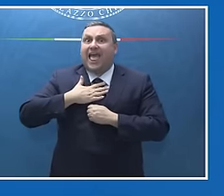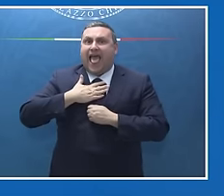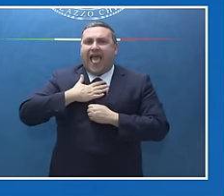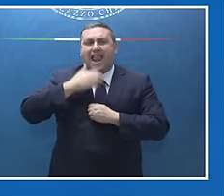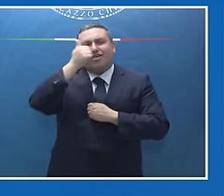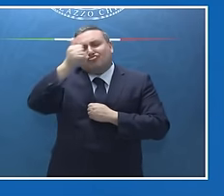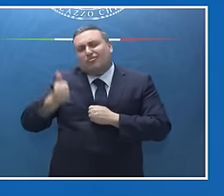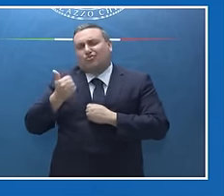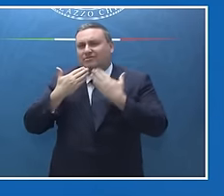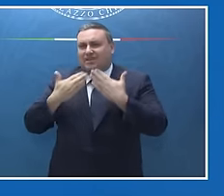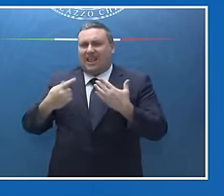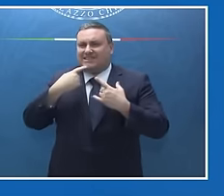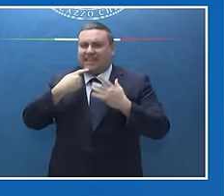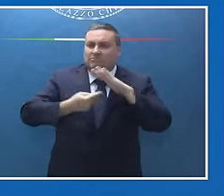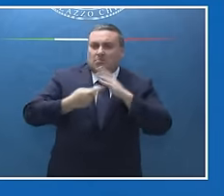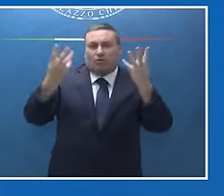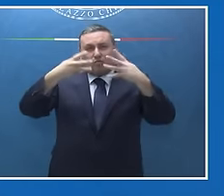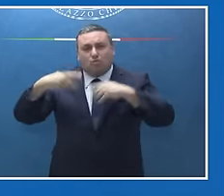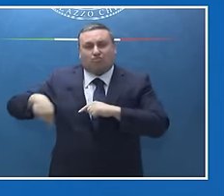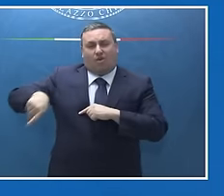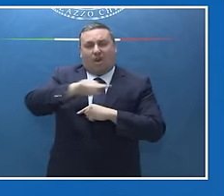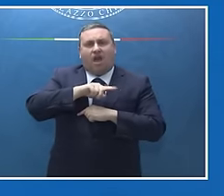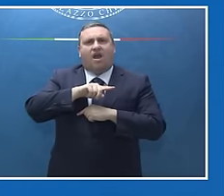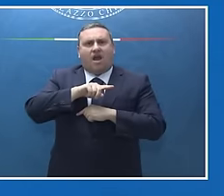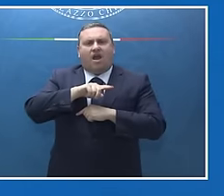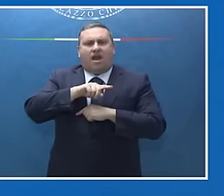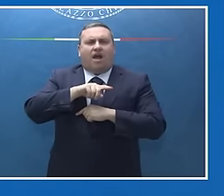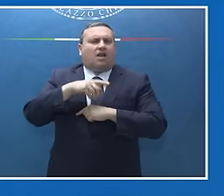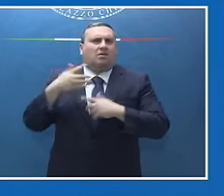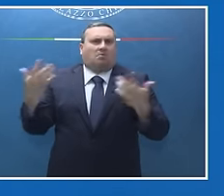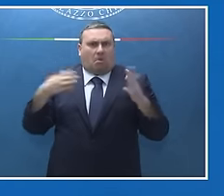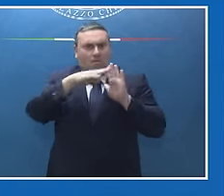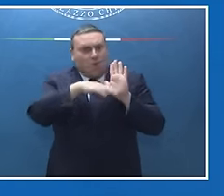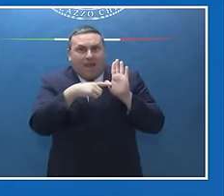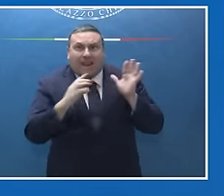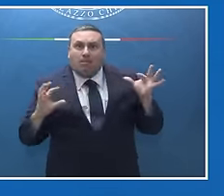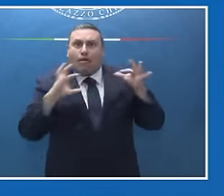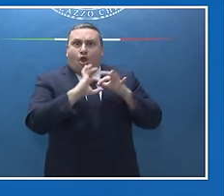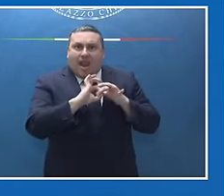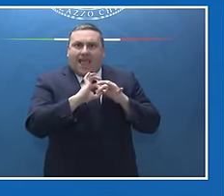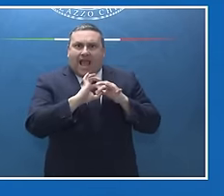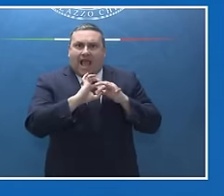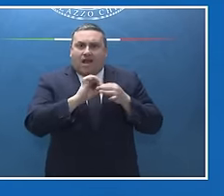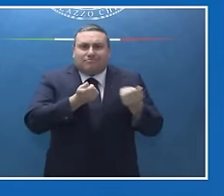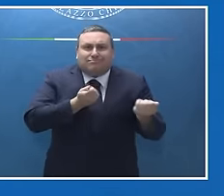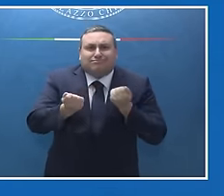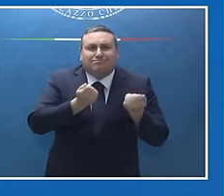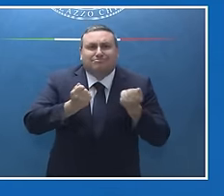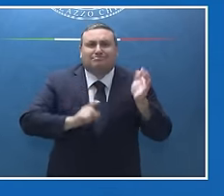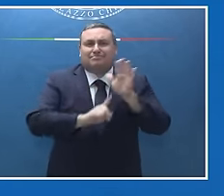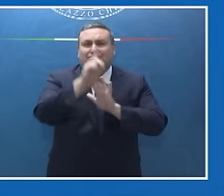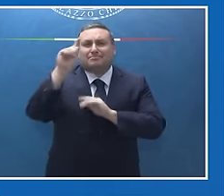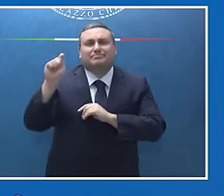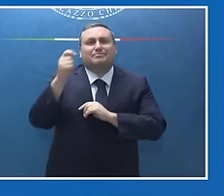che a ogni livello, in ogni articolazione dello Stato italiano hanno contribuito al successo di questa iniziativa perché